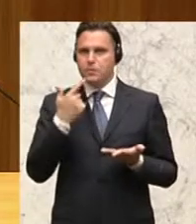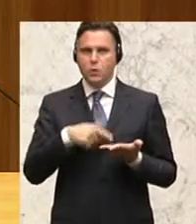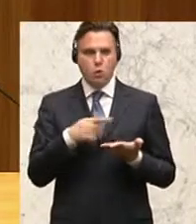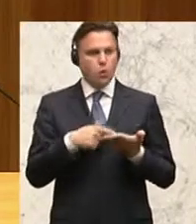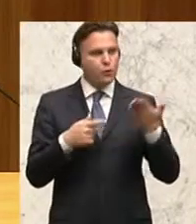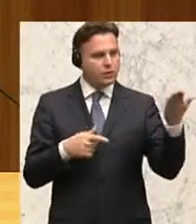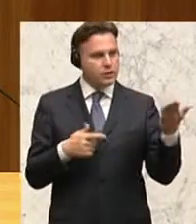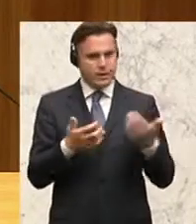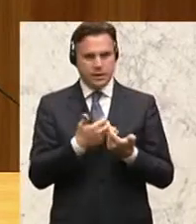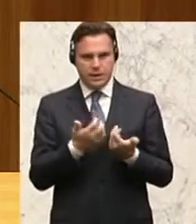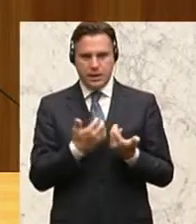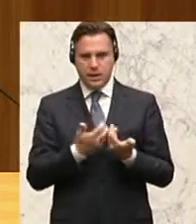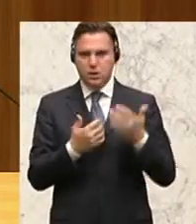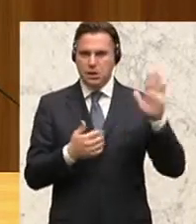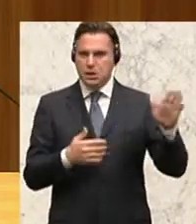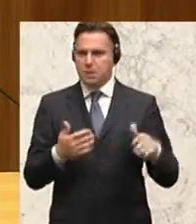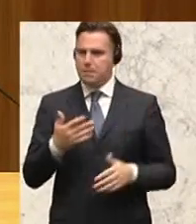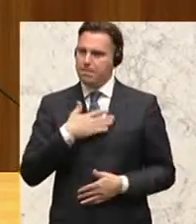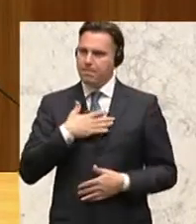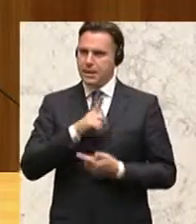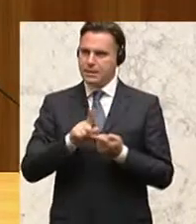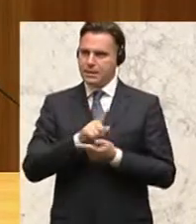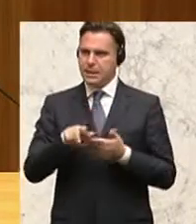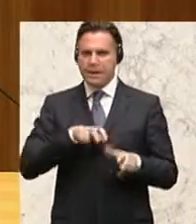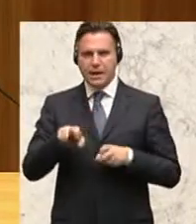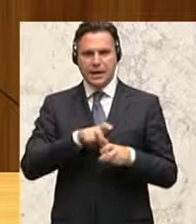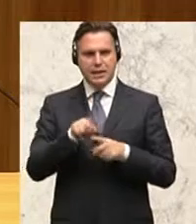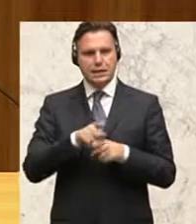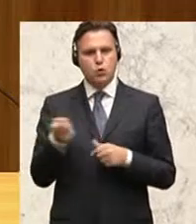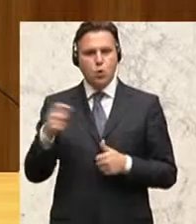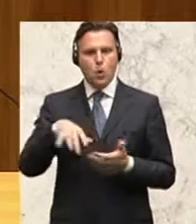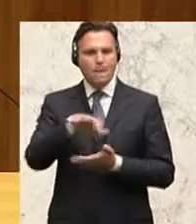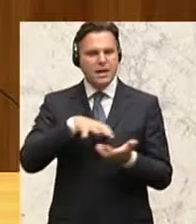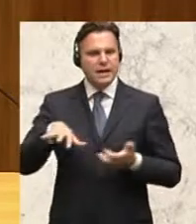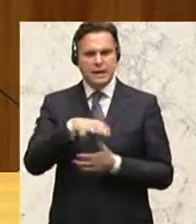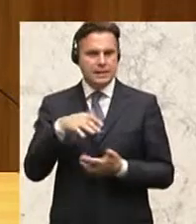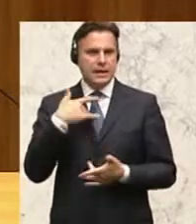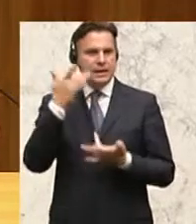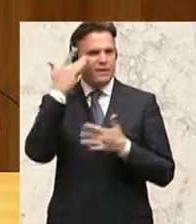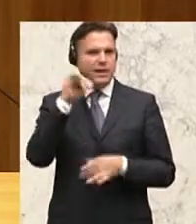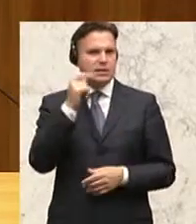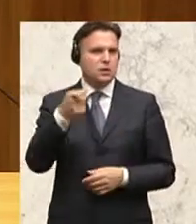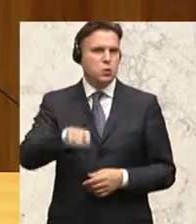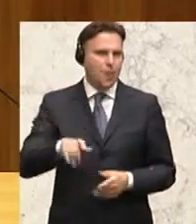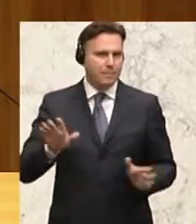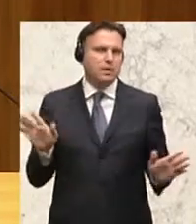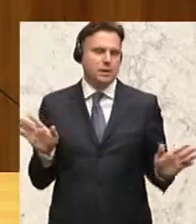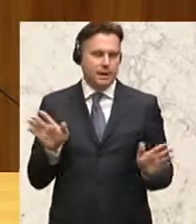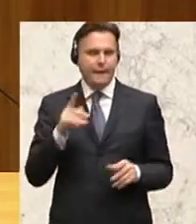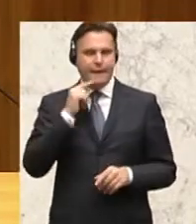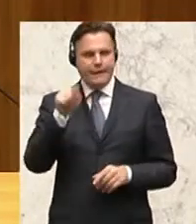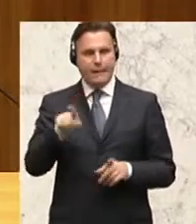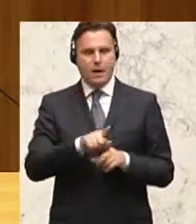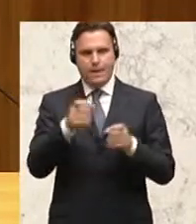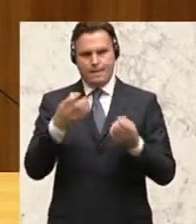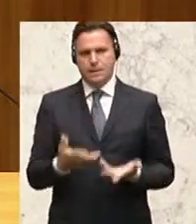sagen, in Ihrer Zeit, in Ihrer Regierungszeit, dann ist halt die Krise gekommen, das konnte man nicht vorhersehen, ist es auch dort so passiert. Und natürlich ist das